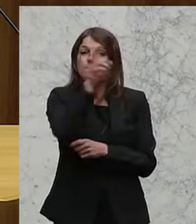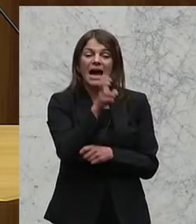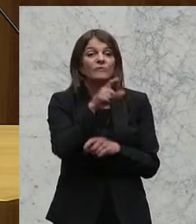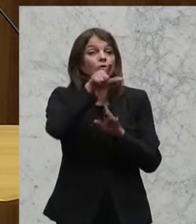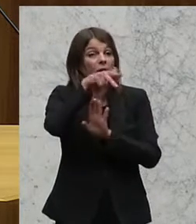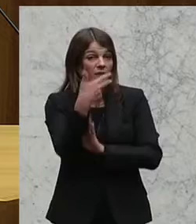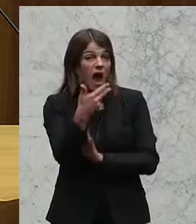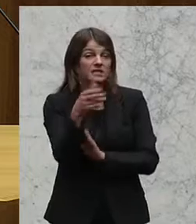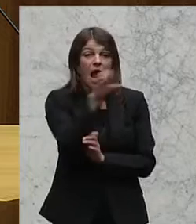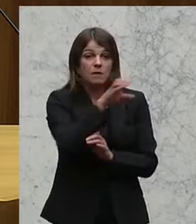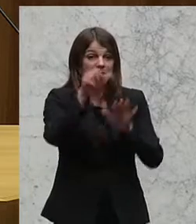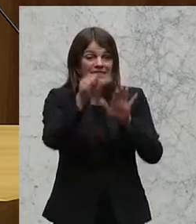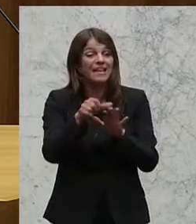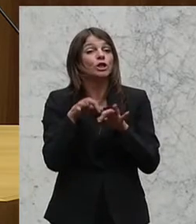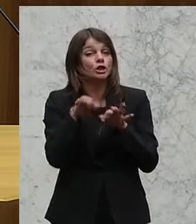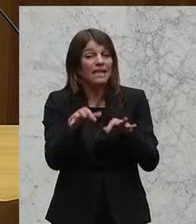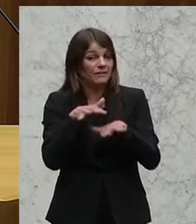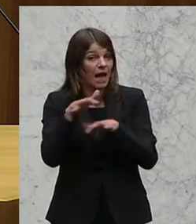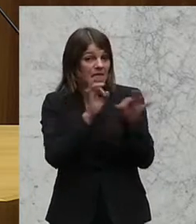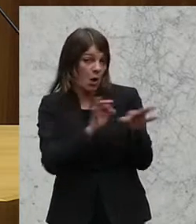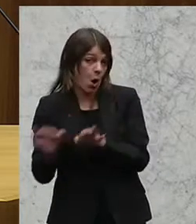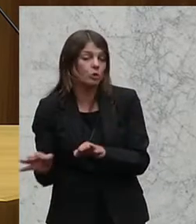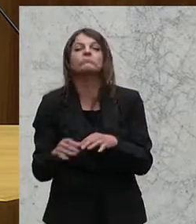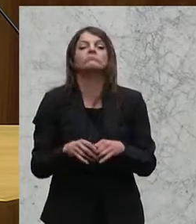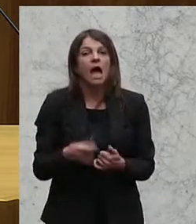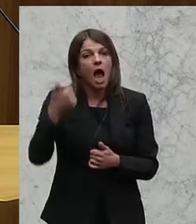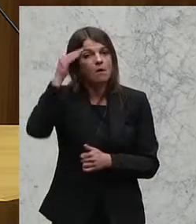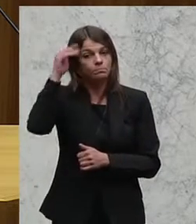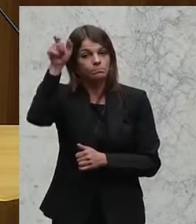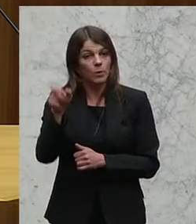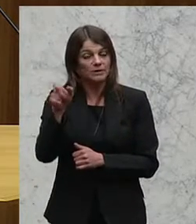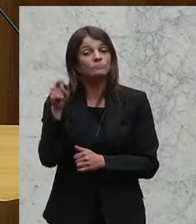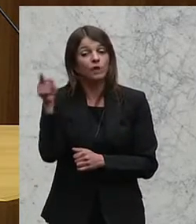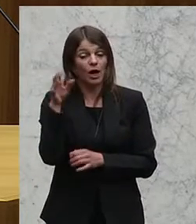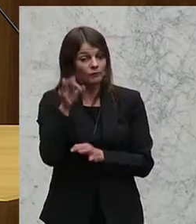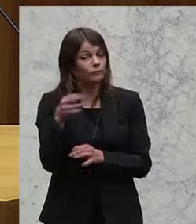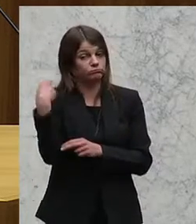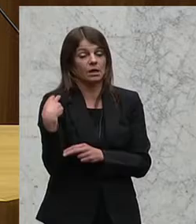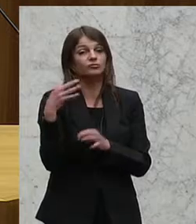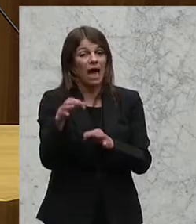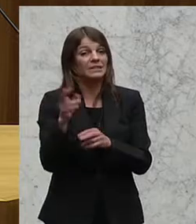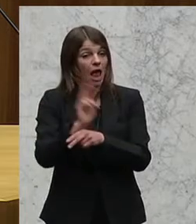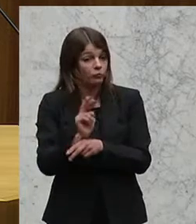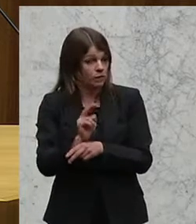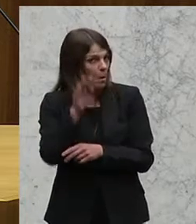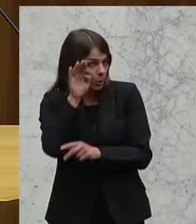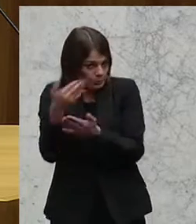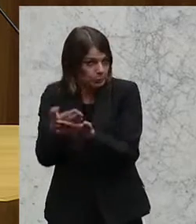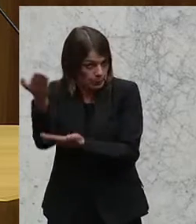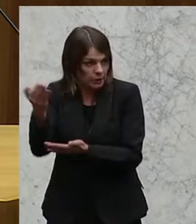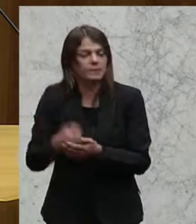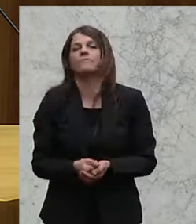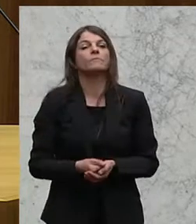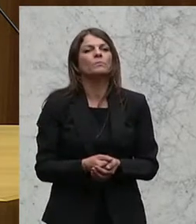82 Absatz 6 Straßenverkehrsordnung kann ein Organ der Straßenaufsicht, dass ja Polizisten zweifelsohne